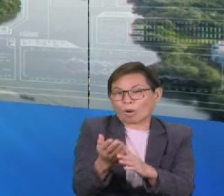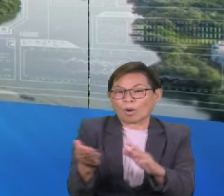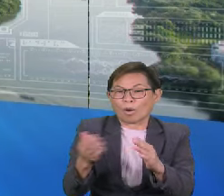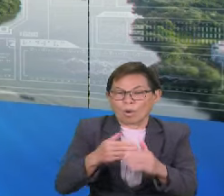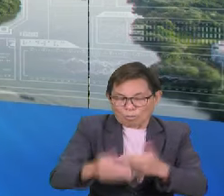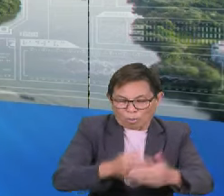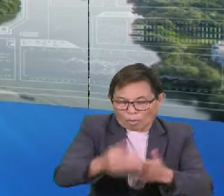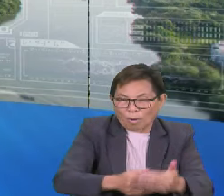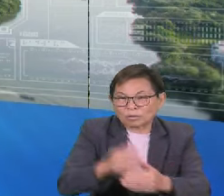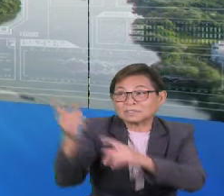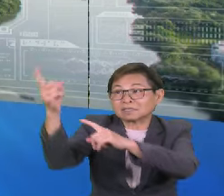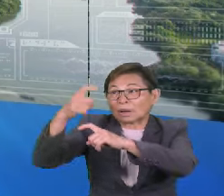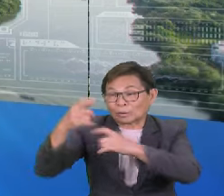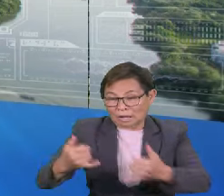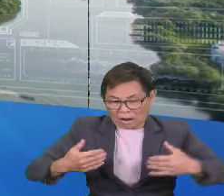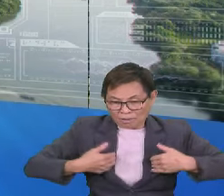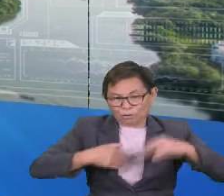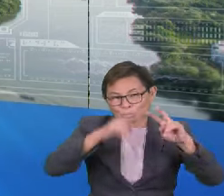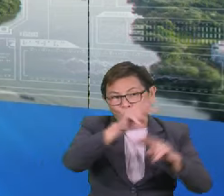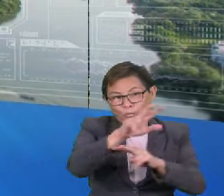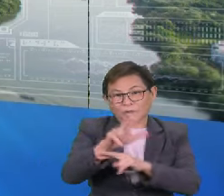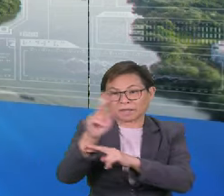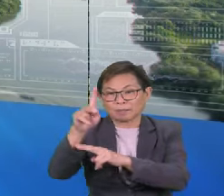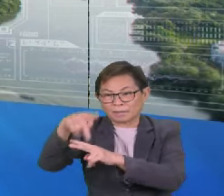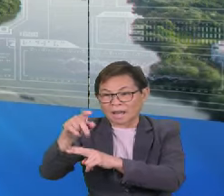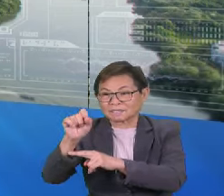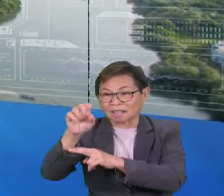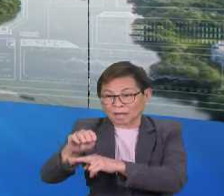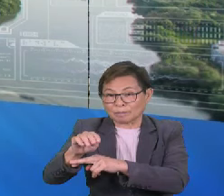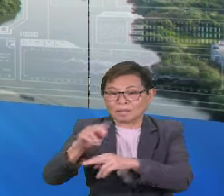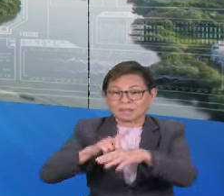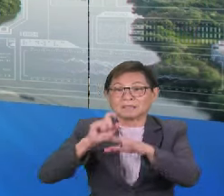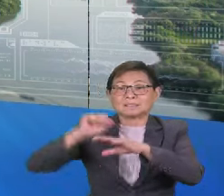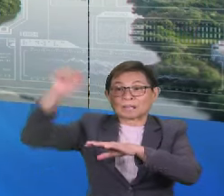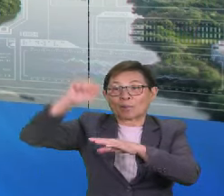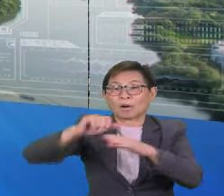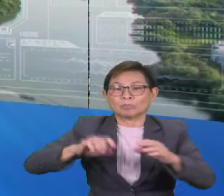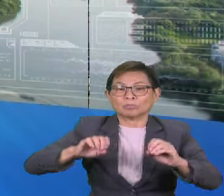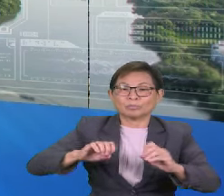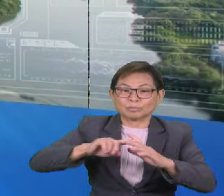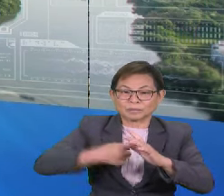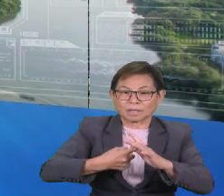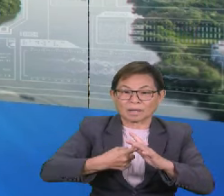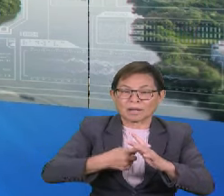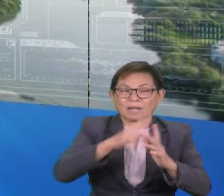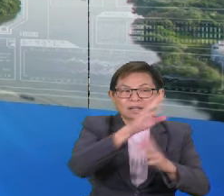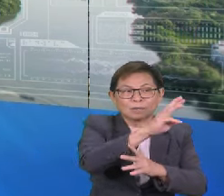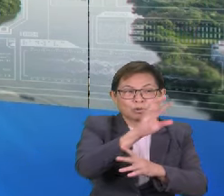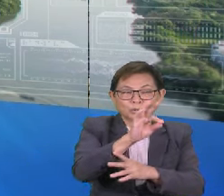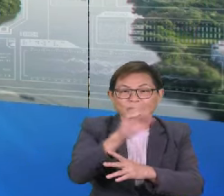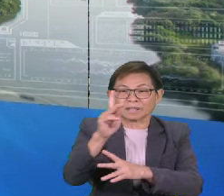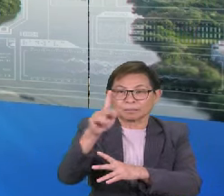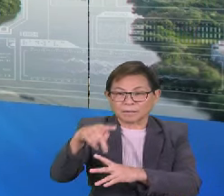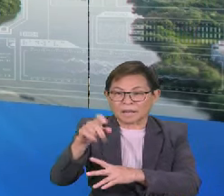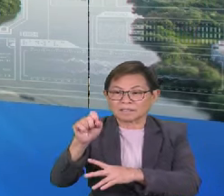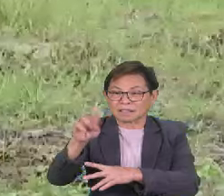produktiviti sawit. Ketika ini, hanya terdapat 27 KPSM di Sabah yang beroperasi daripada 69 KPSM di seluruh